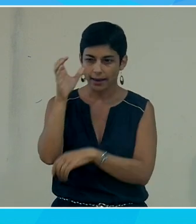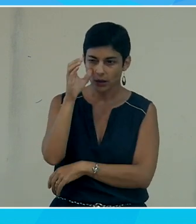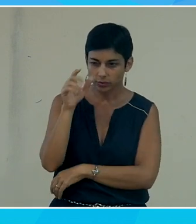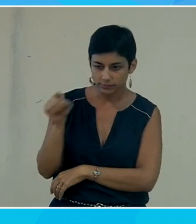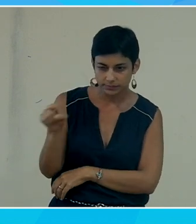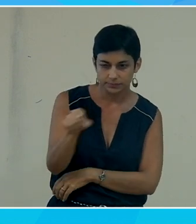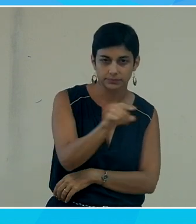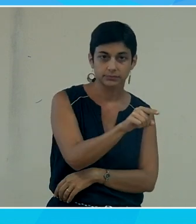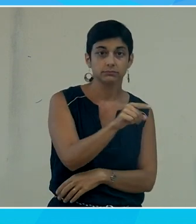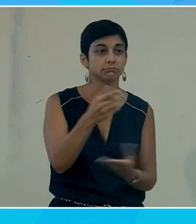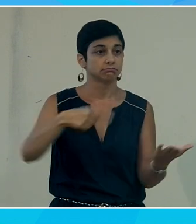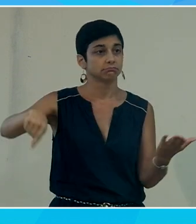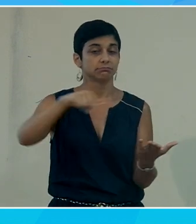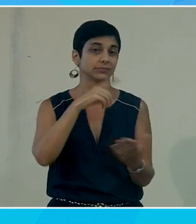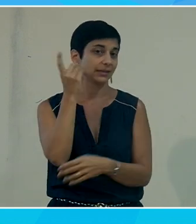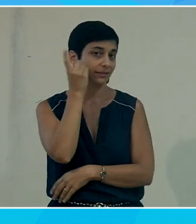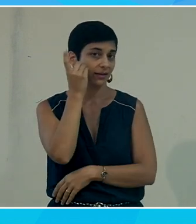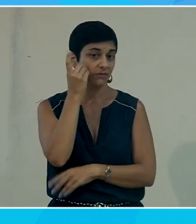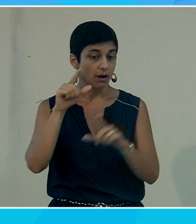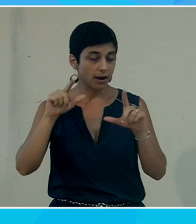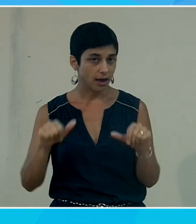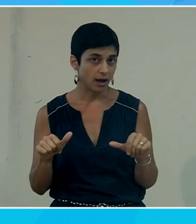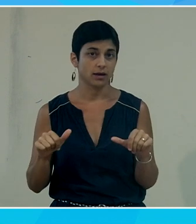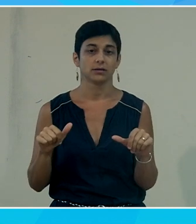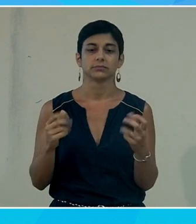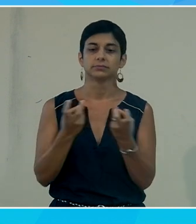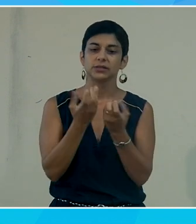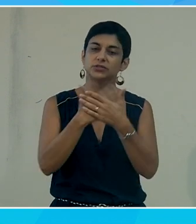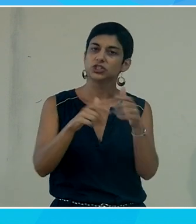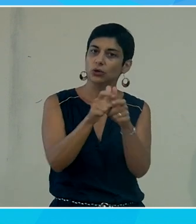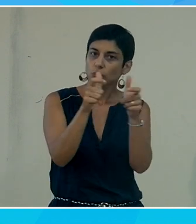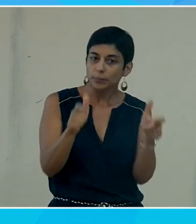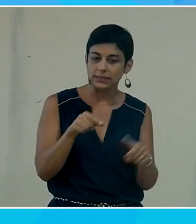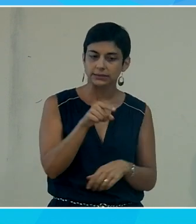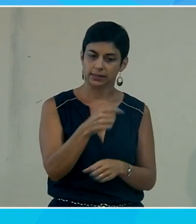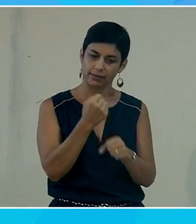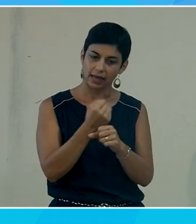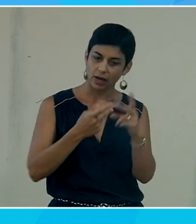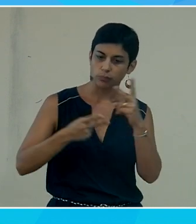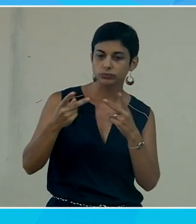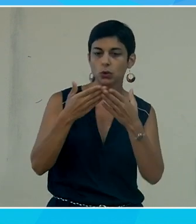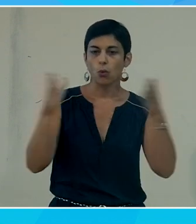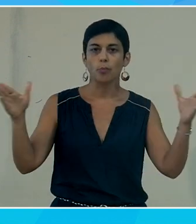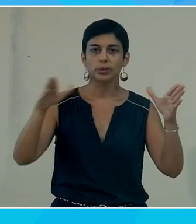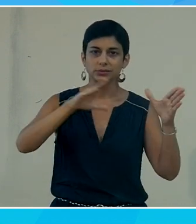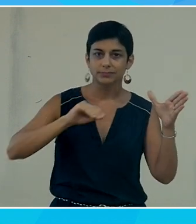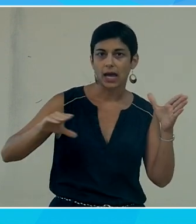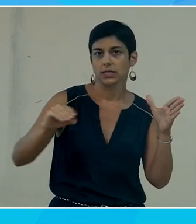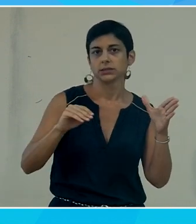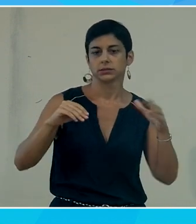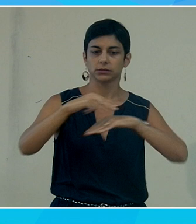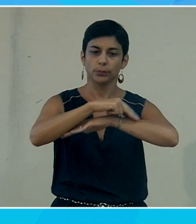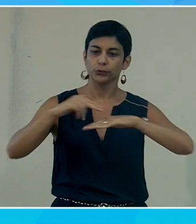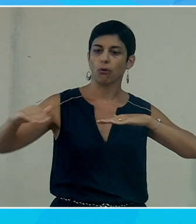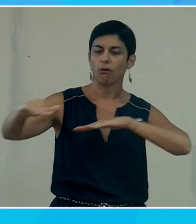on a tous des téléphones on a tous alors dans les entreprises on travaille de plus en plus dans des open space on est